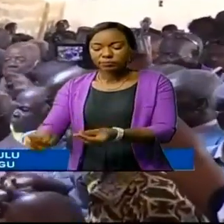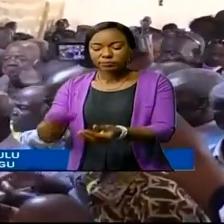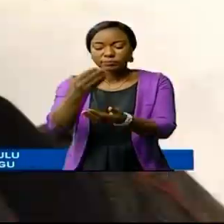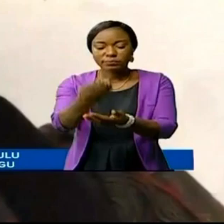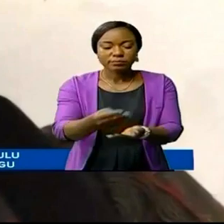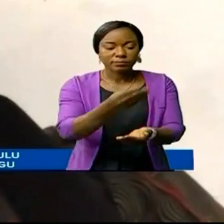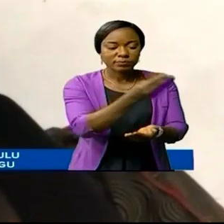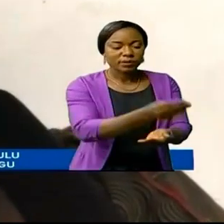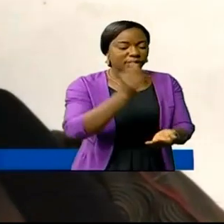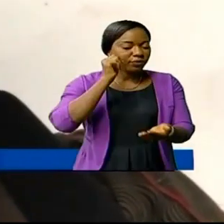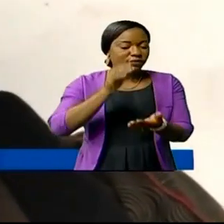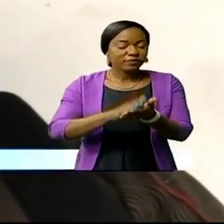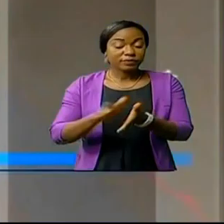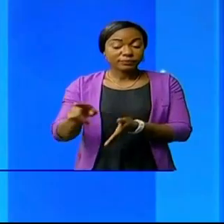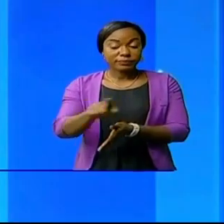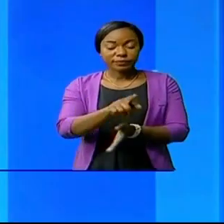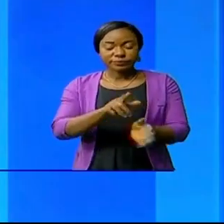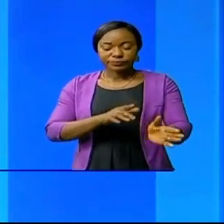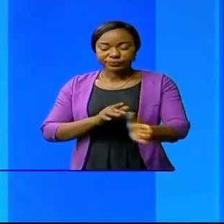toutes ses femmes.